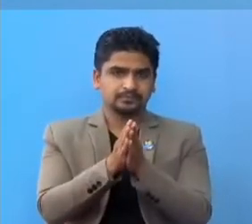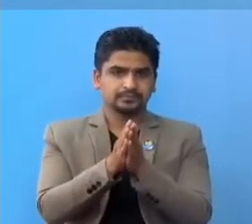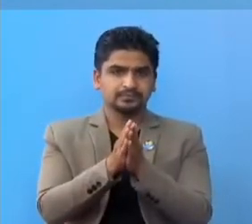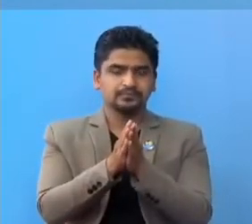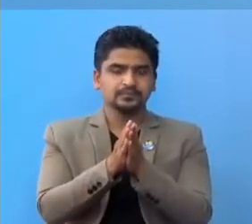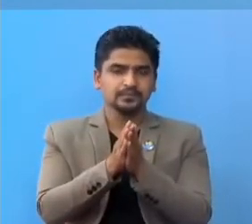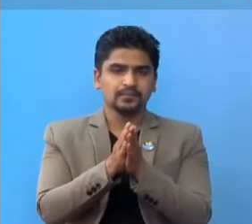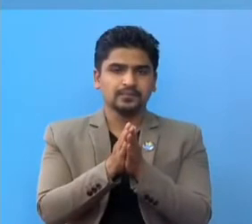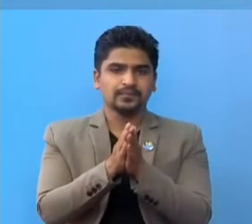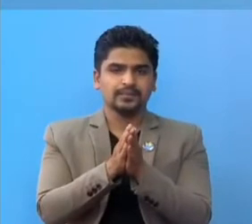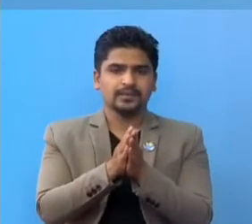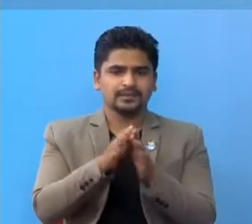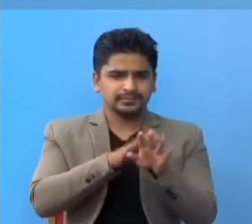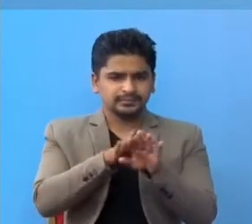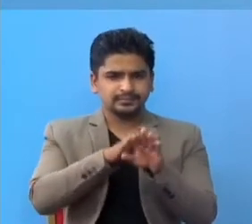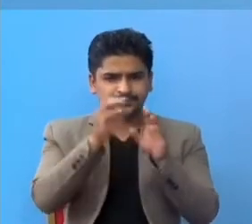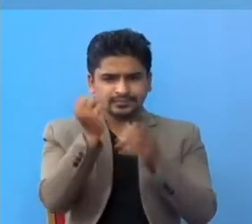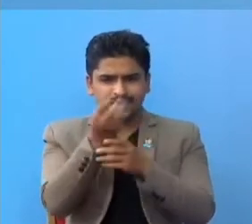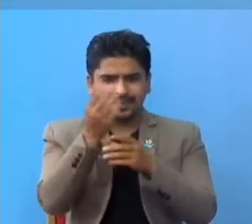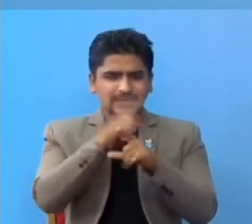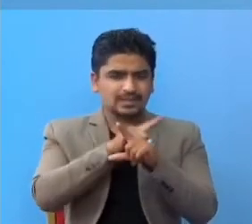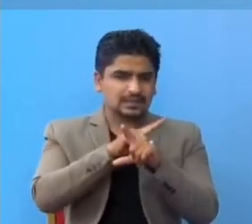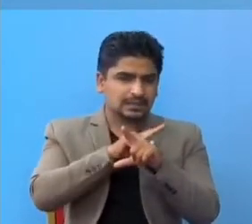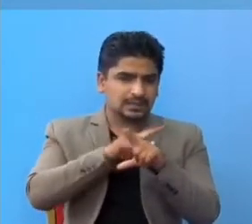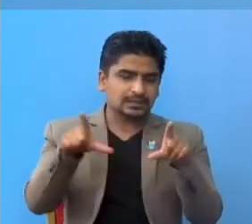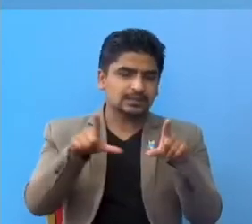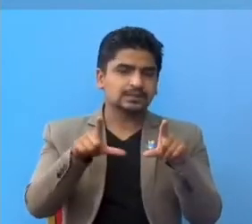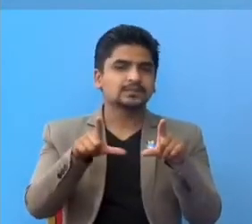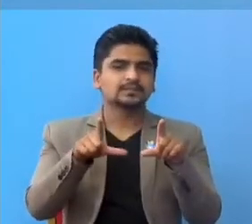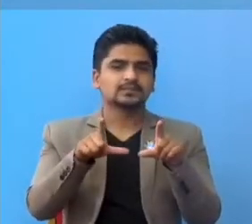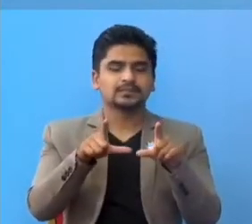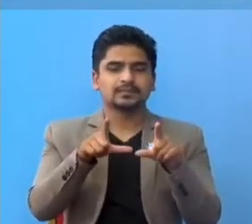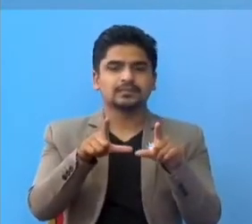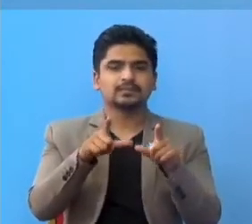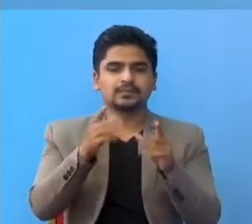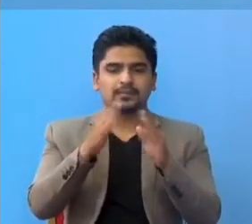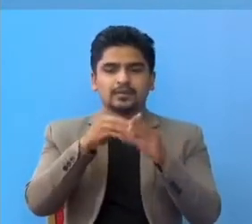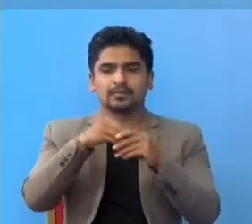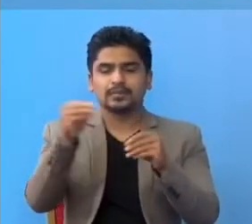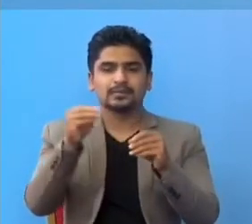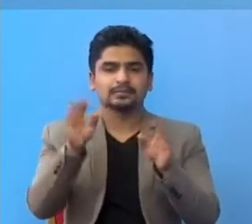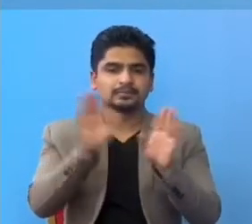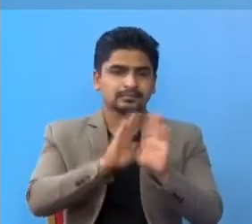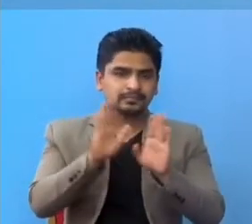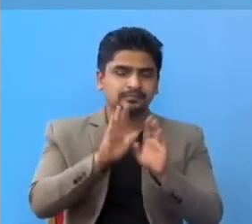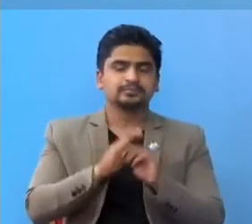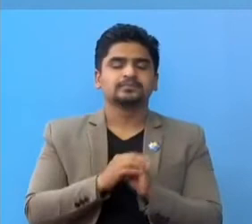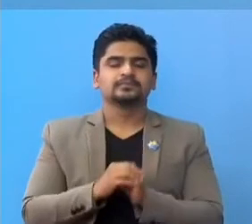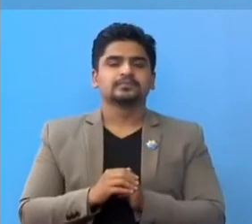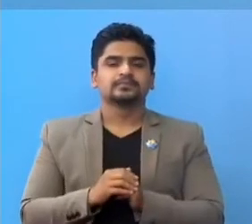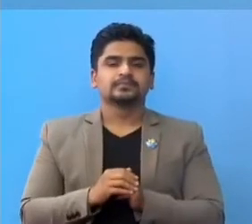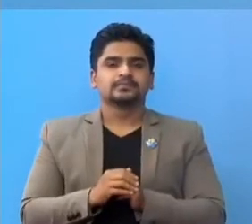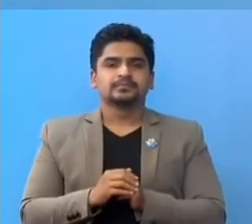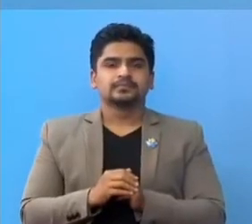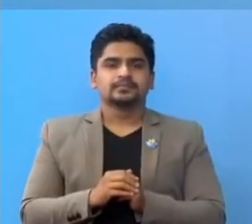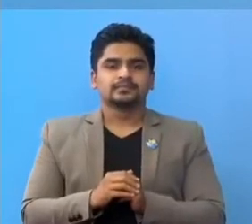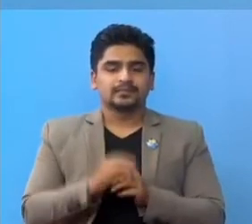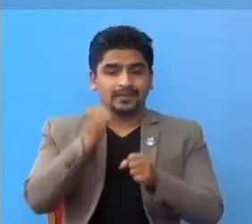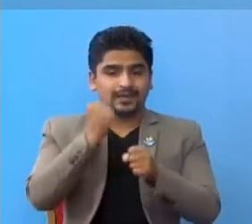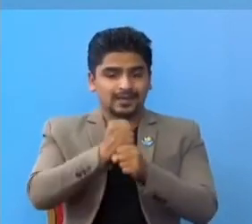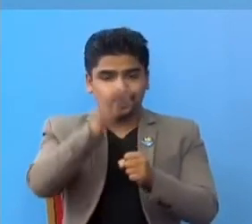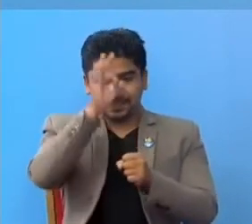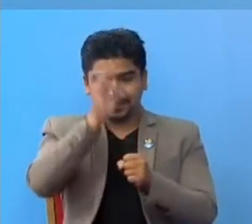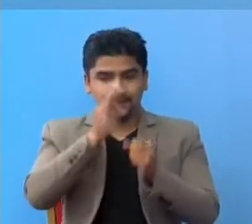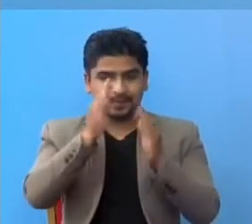कि अत्या बसक काम वाहे घरवाट बाईर निश्कन दई न निश्कन, काम वी